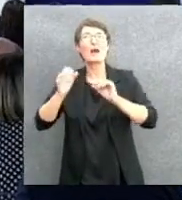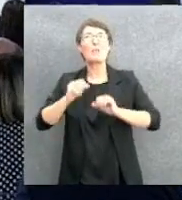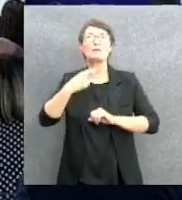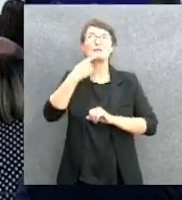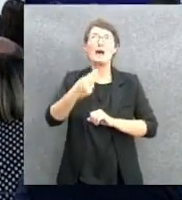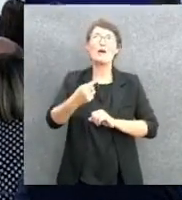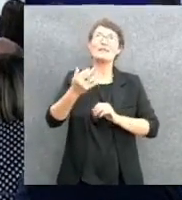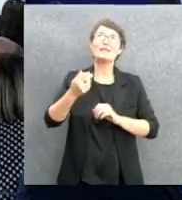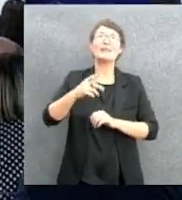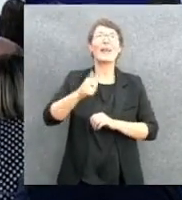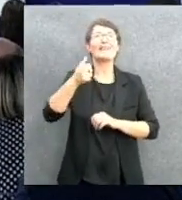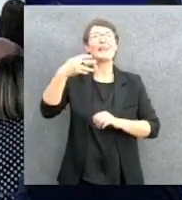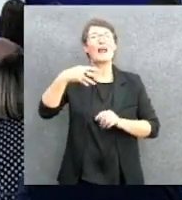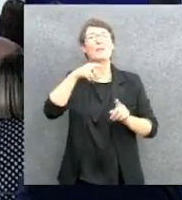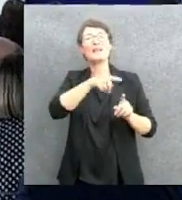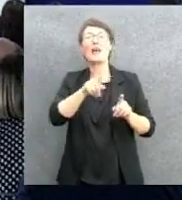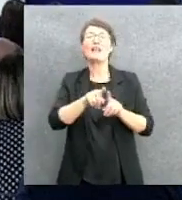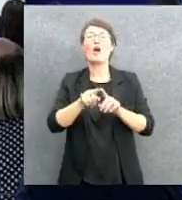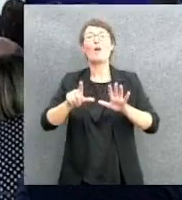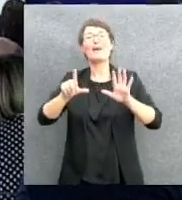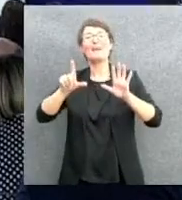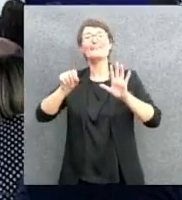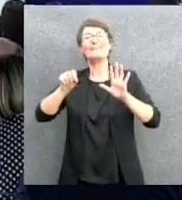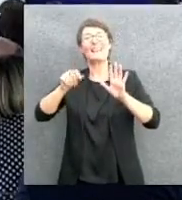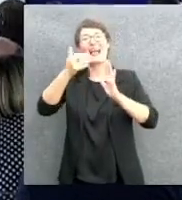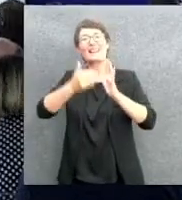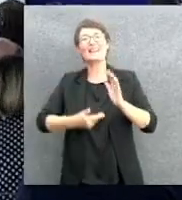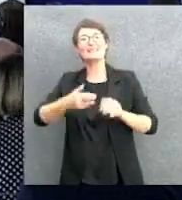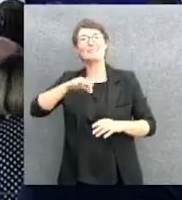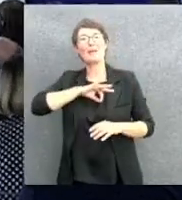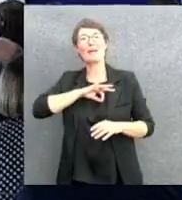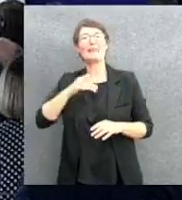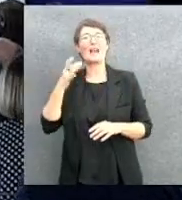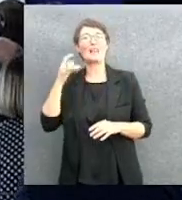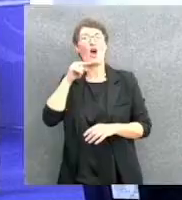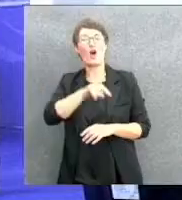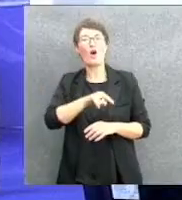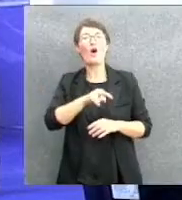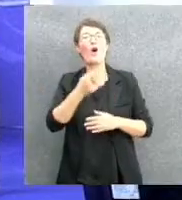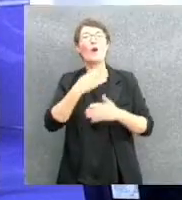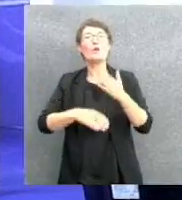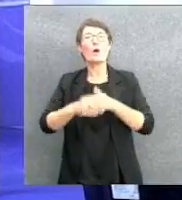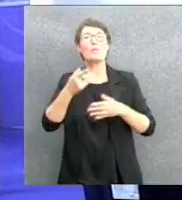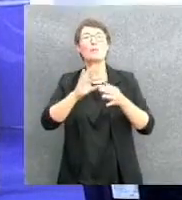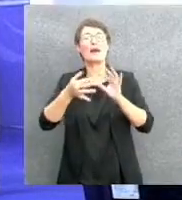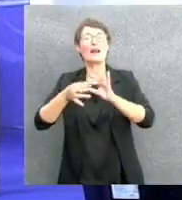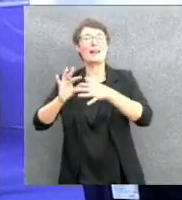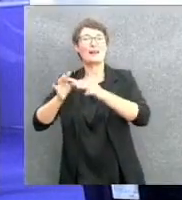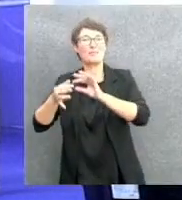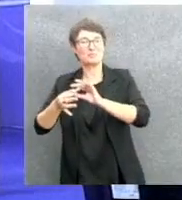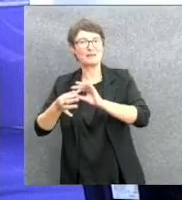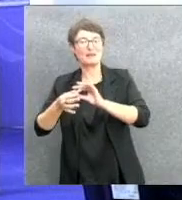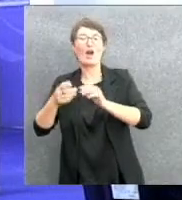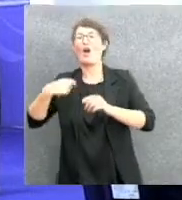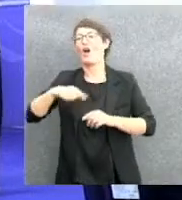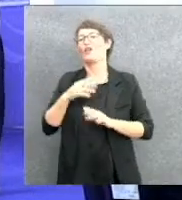medaglia d'oro delle Paralimpiadi, erano arrivati i nostri a 69, la 70 la possiamo dare a